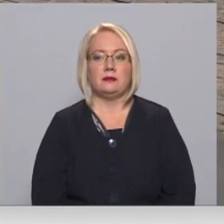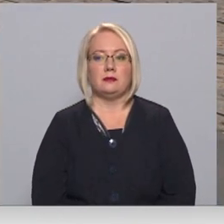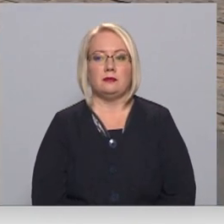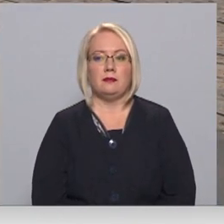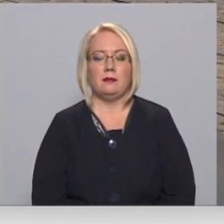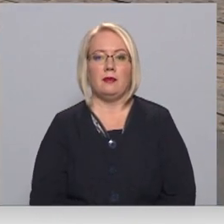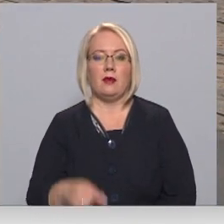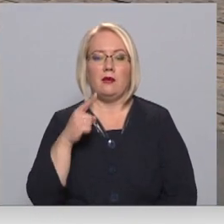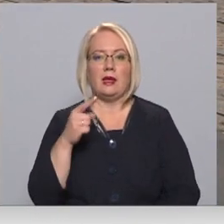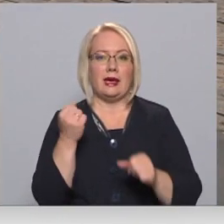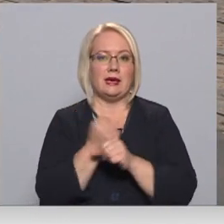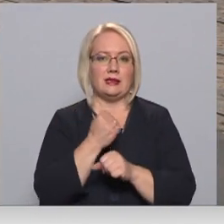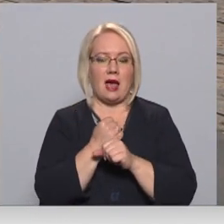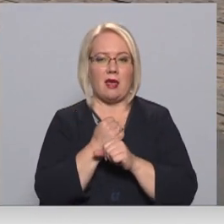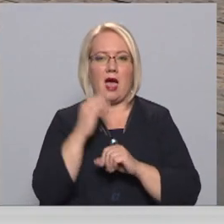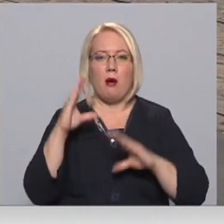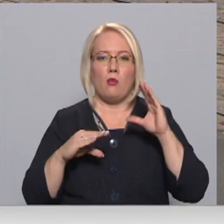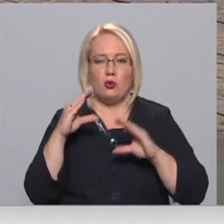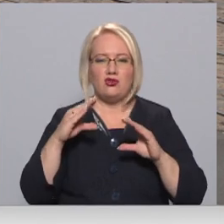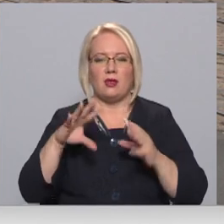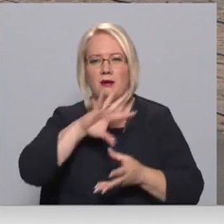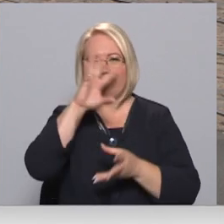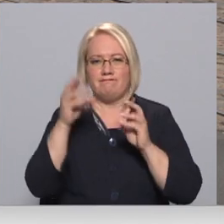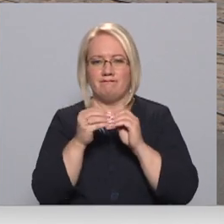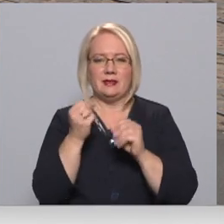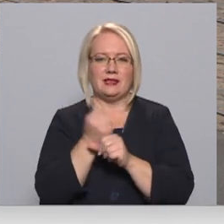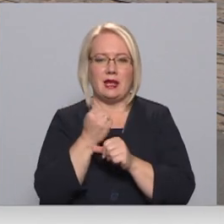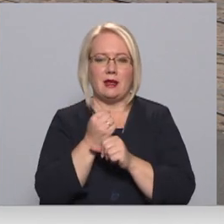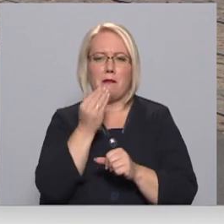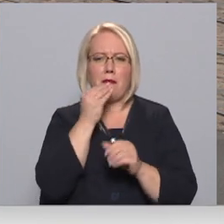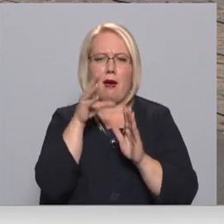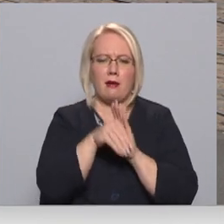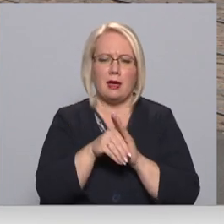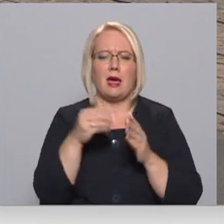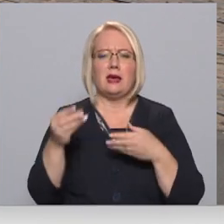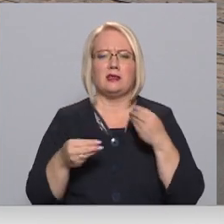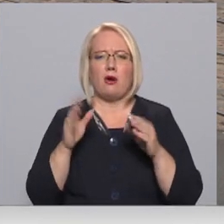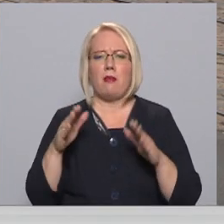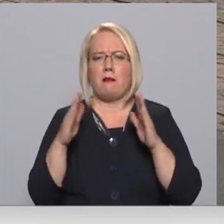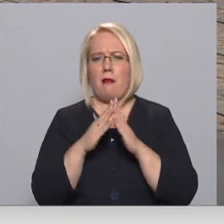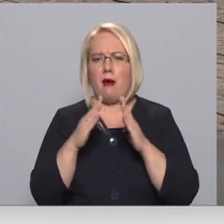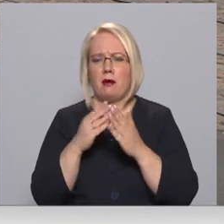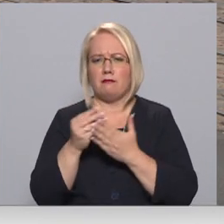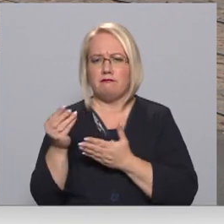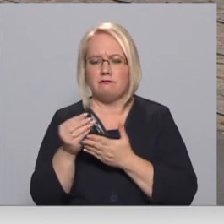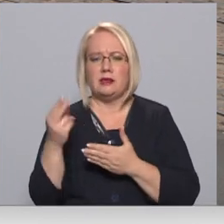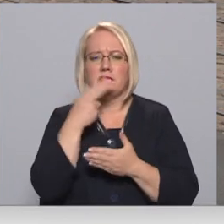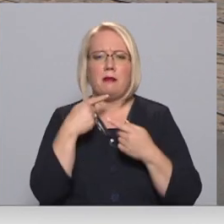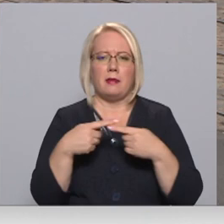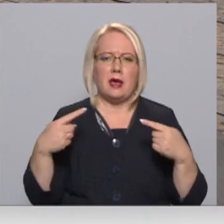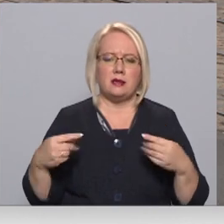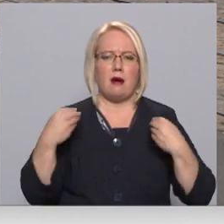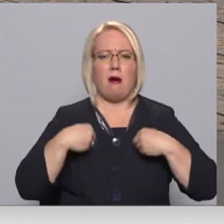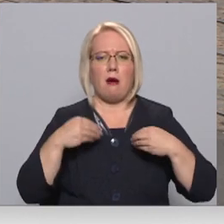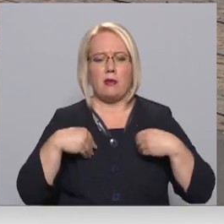Pēdnieku izstrādātajā budžetā jeb grozā ietilpst pārtika izdevumi par mājokli saimniecības precēm, apģērbu